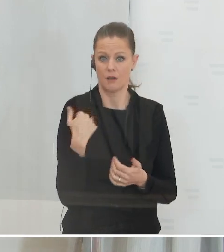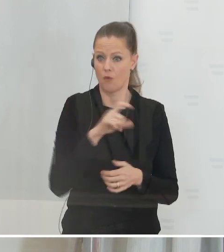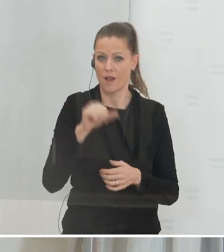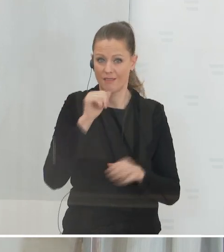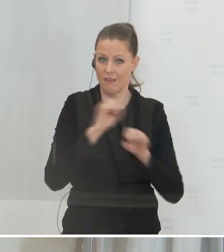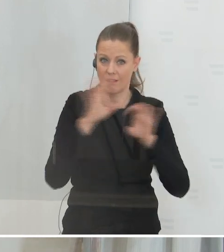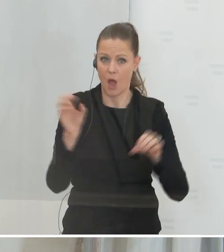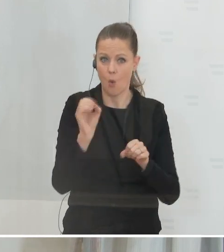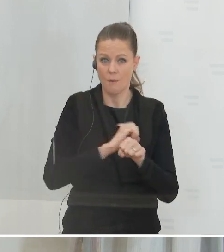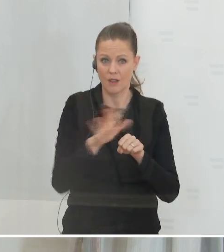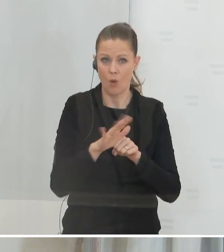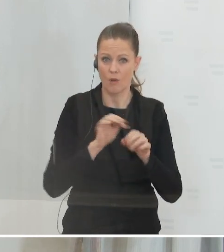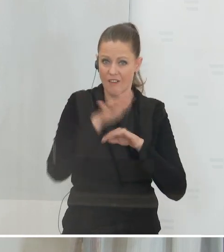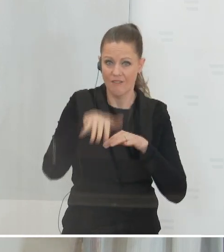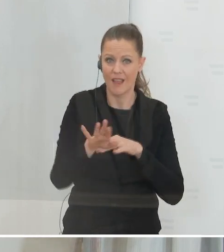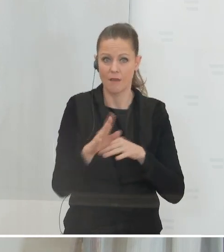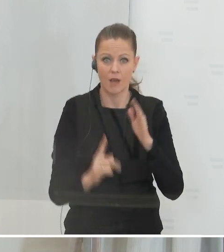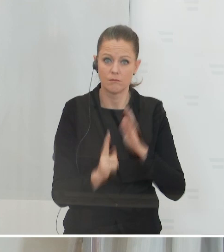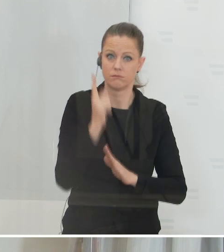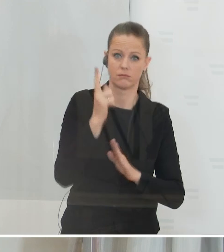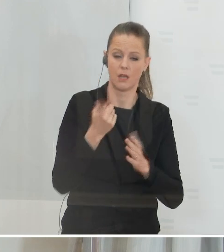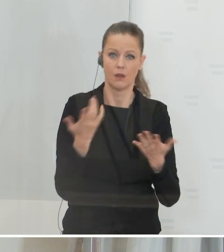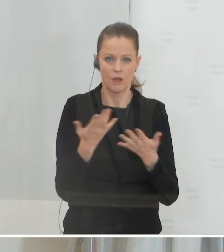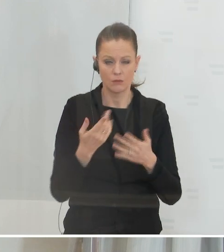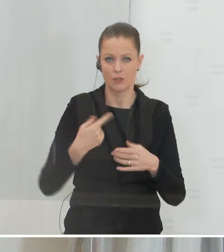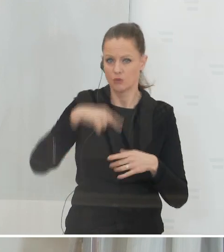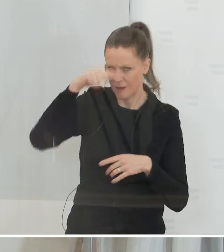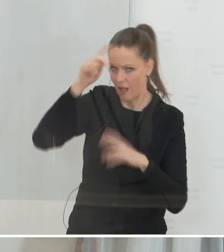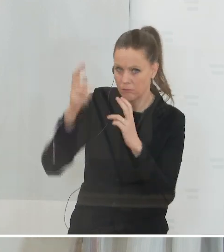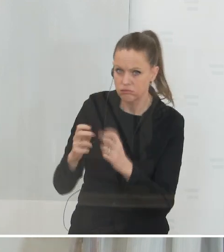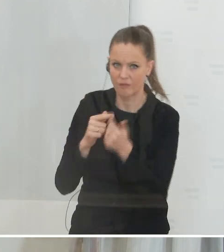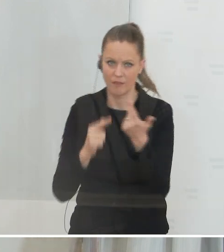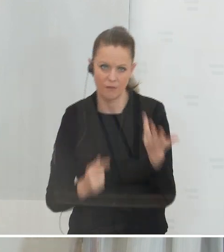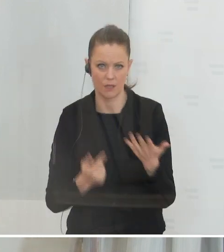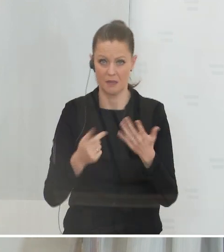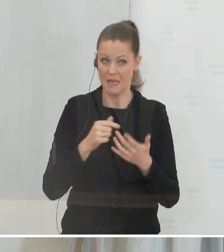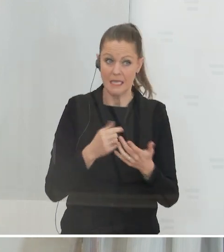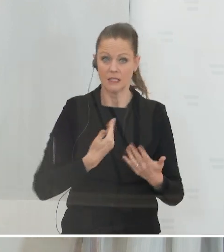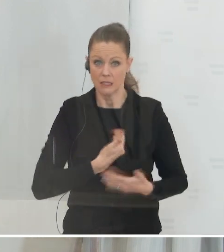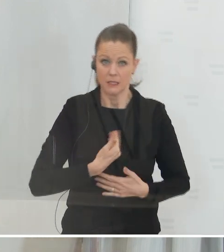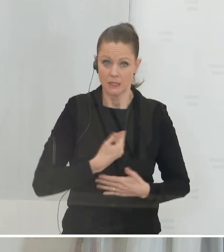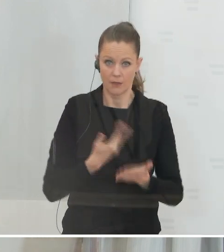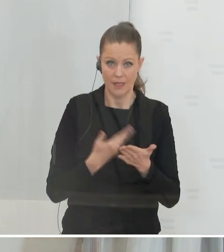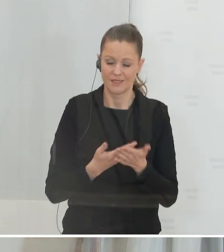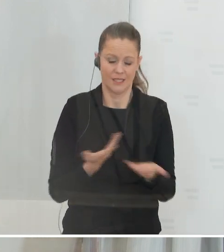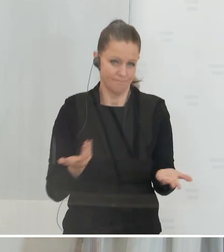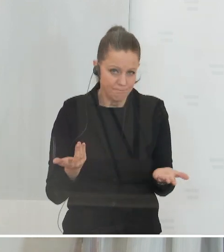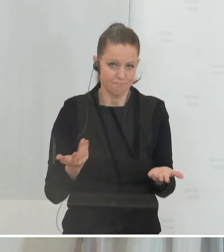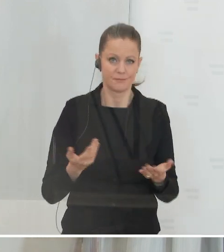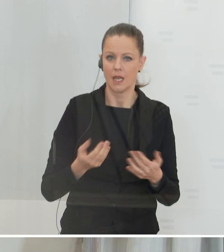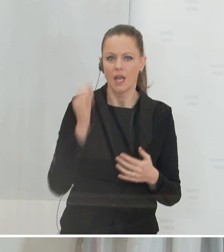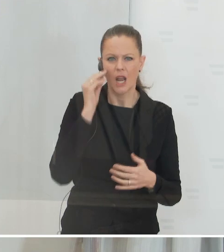zu erreichen ist, wie schwer die Welle sein wird, wie hoch die Hospitalisierungsrate sein wird. Das heißt, es gab Unsicherheiten. Ich glaube nicht,